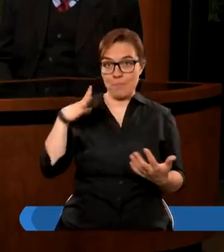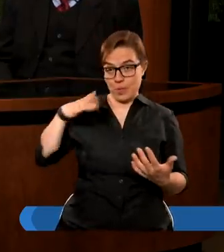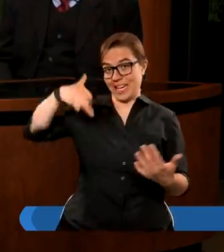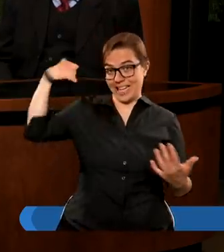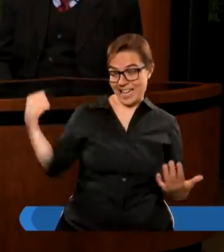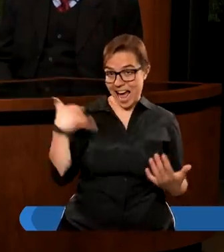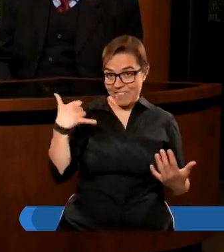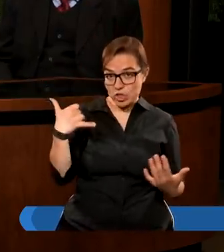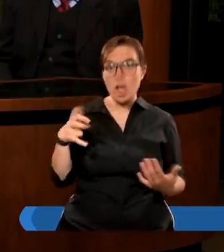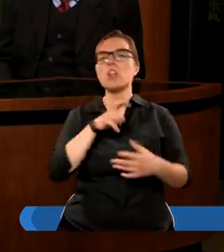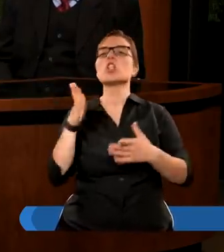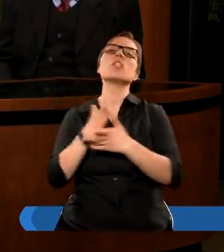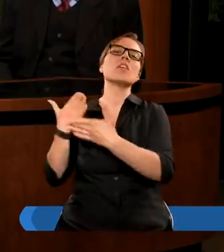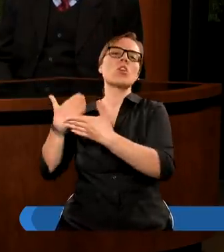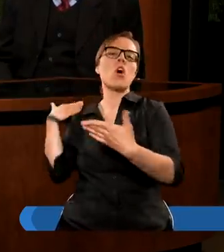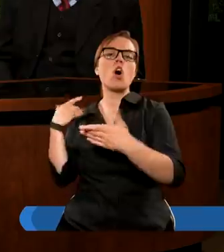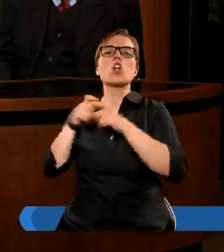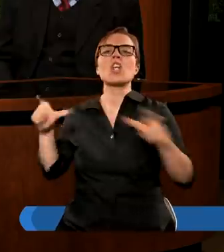czy tylko od czasów Chrystusa?